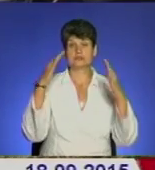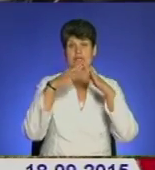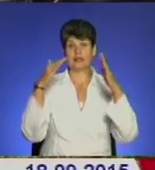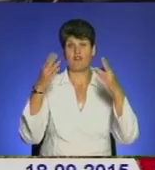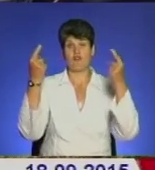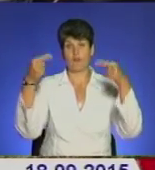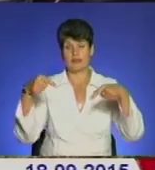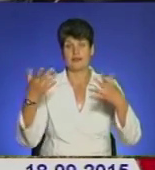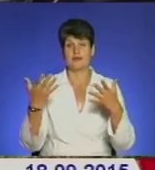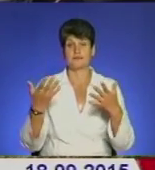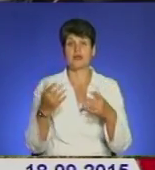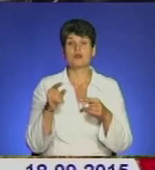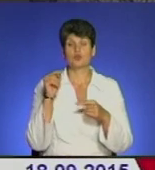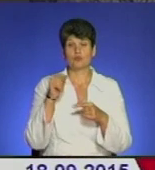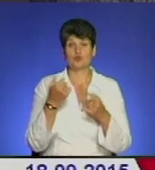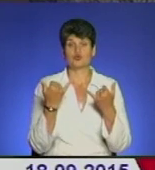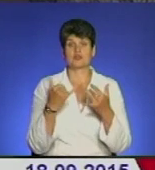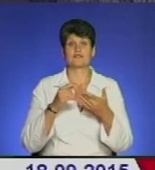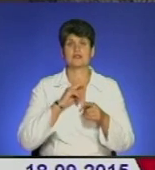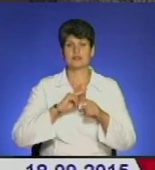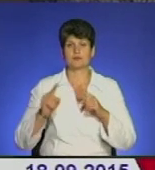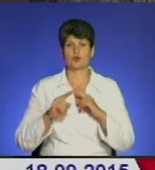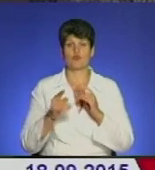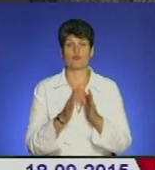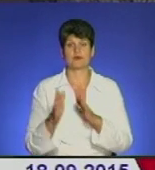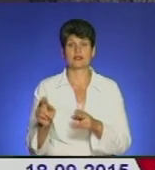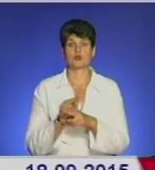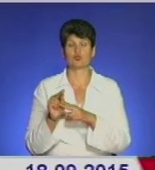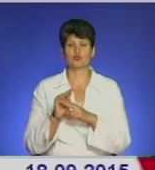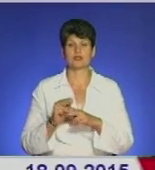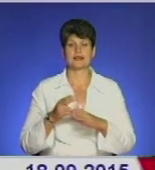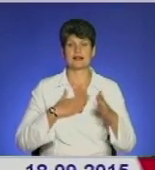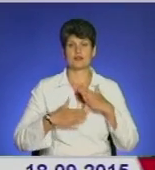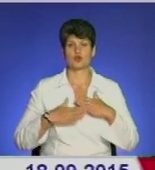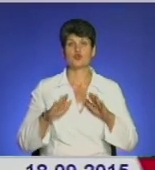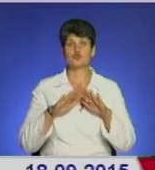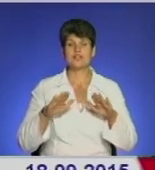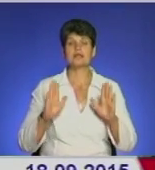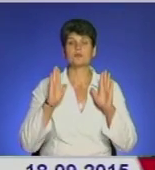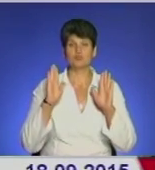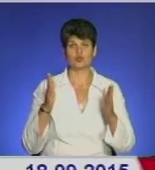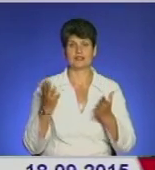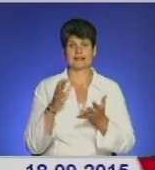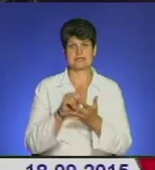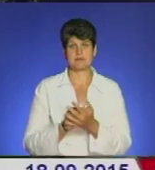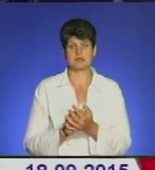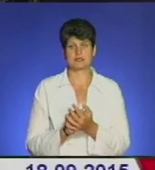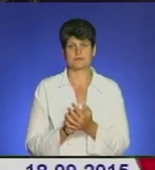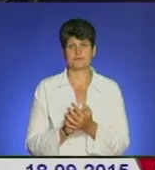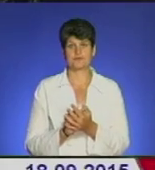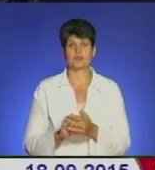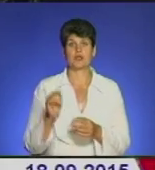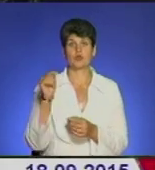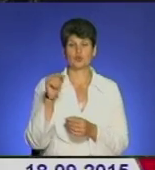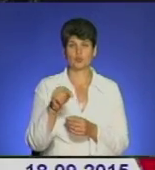вагою снігу. Тому нині у терміновому порядку його ремонтують і щиро радіють, що дітям буде де займатися. Тут